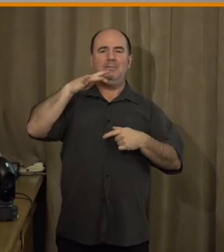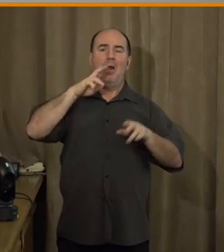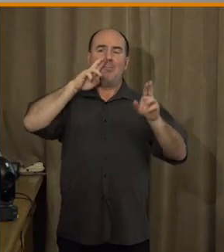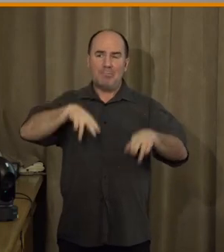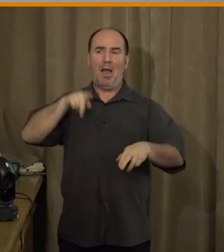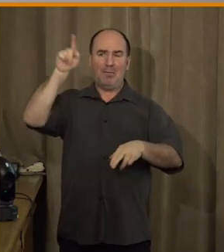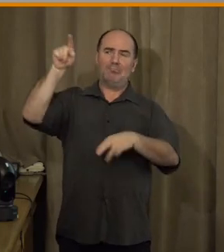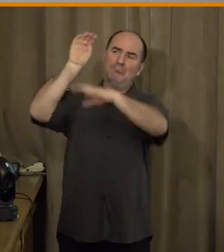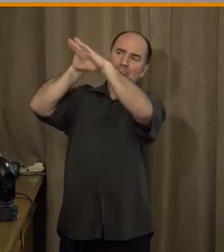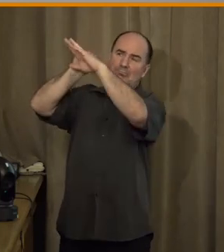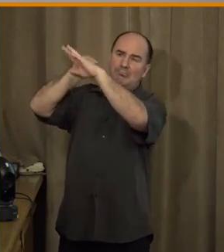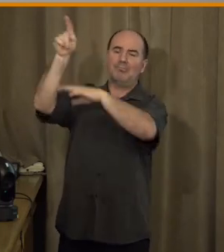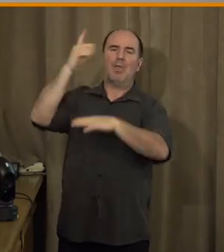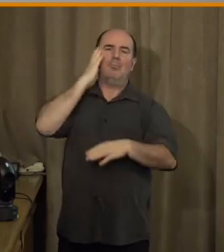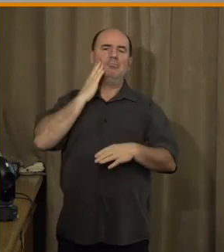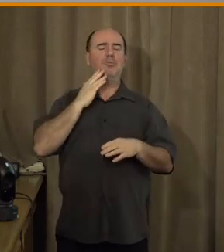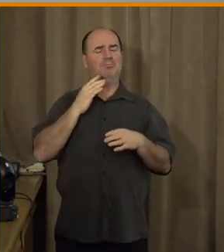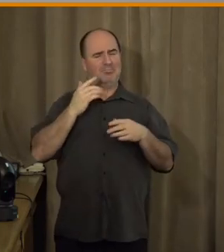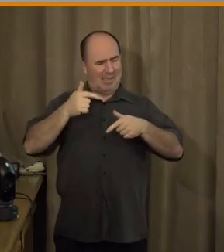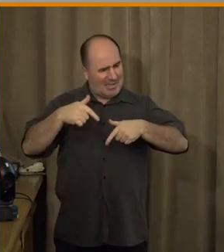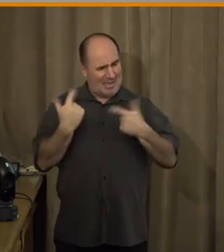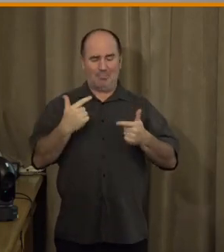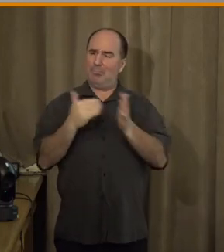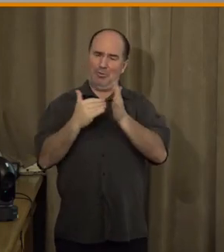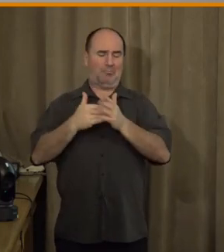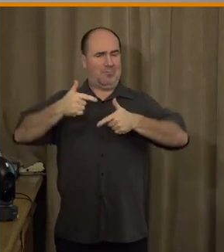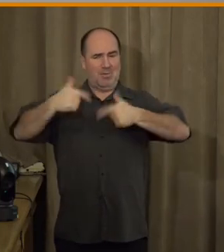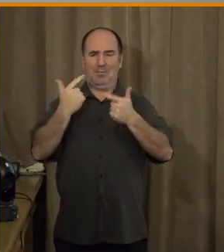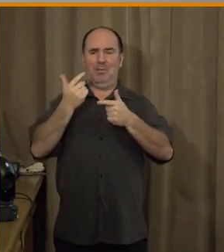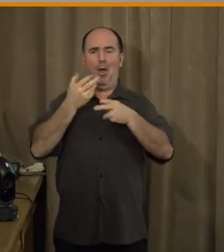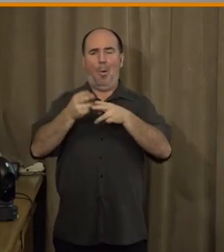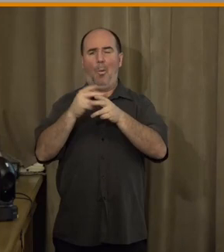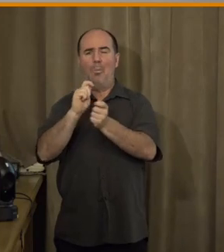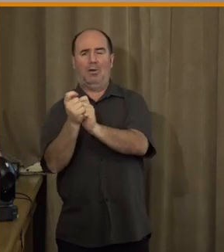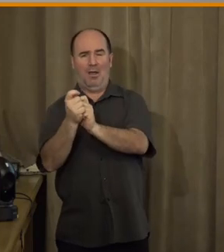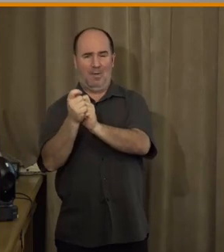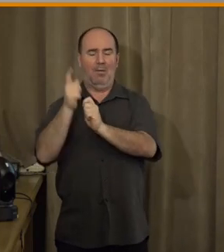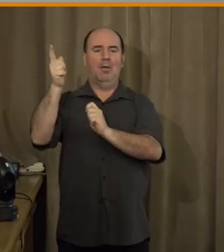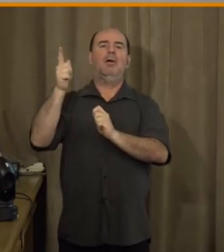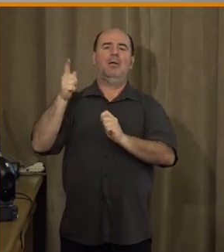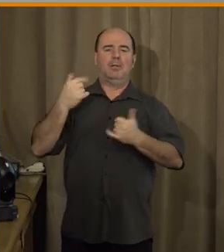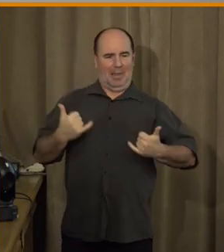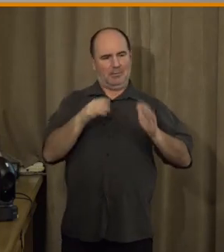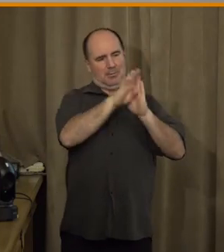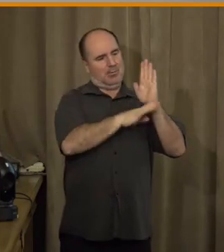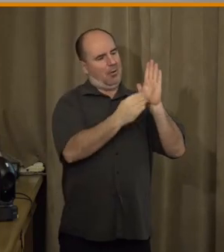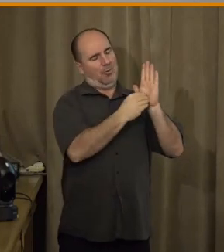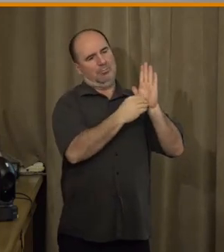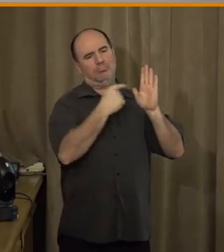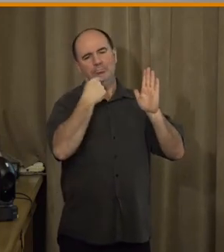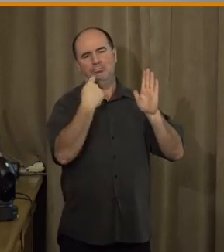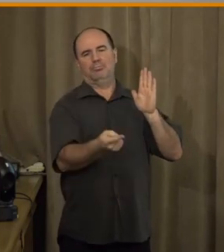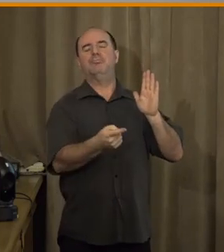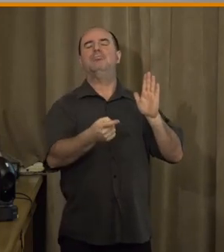zavedla nějaká jasná uprava, protože v současné době je tady paradoxní situace, kdy zákon říká, že musíte přijímat hotovostní